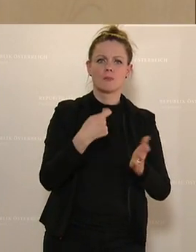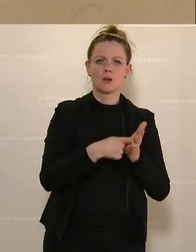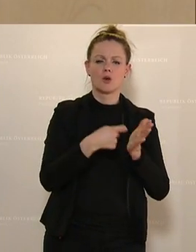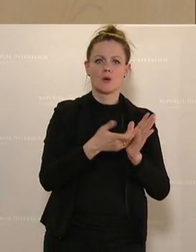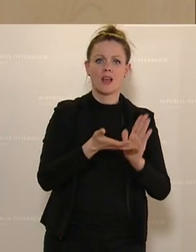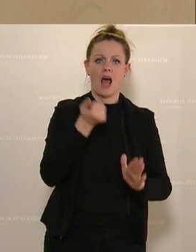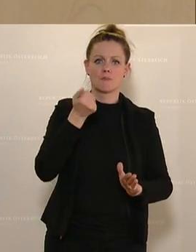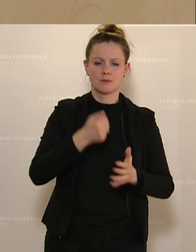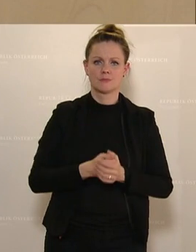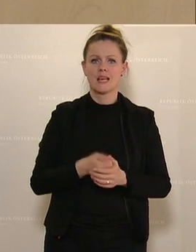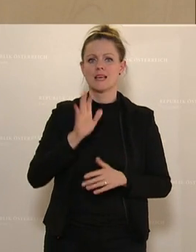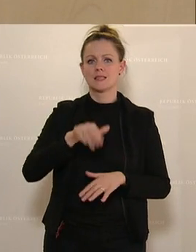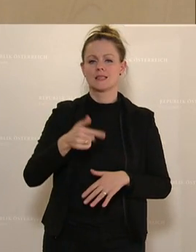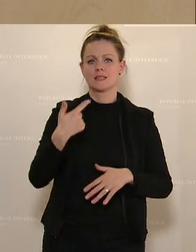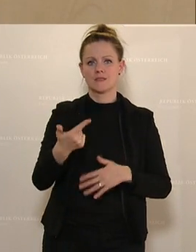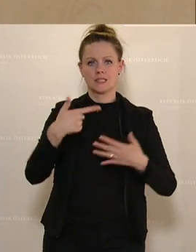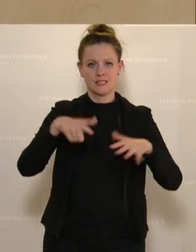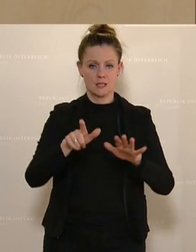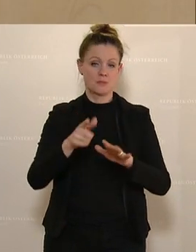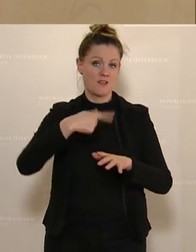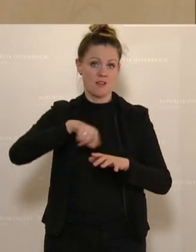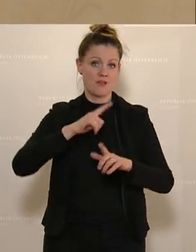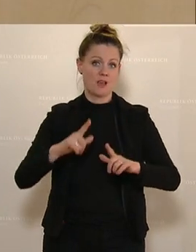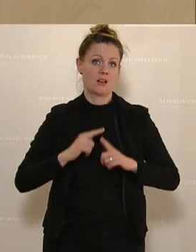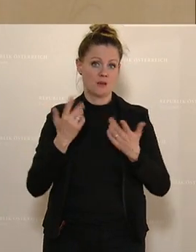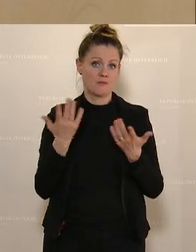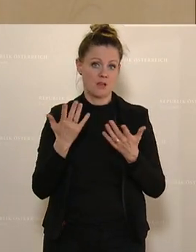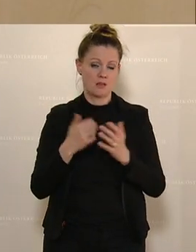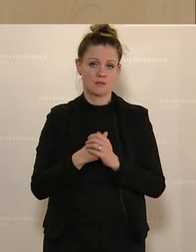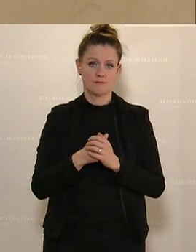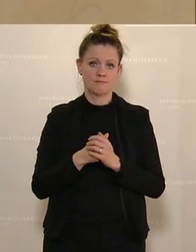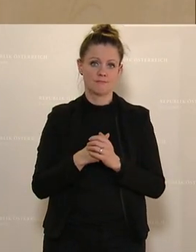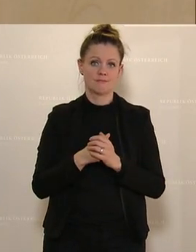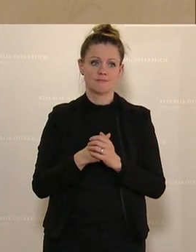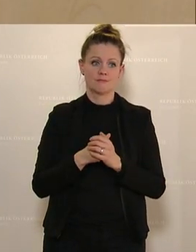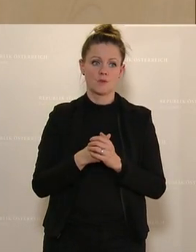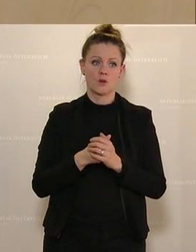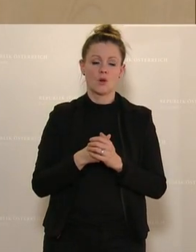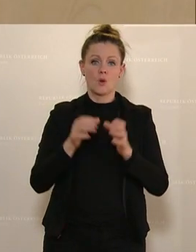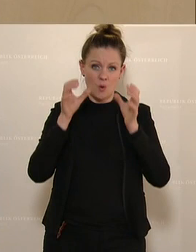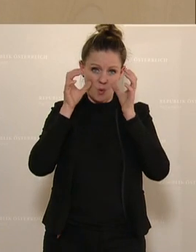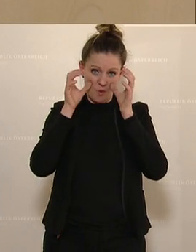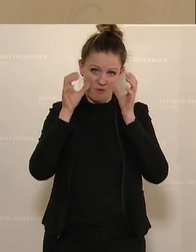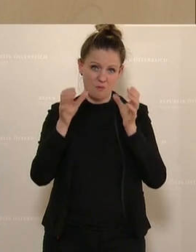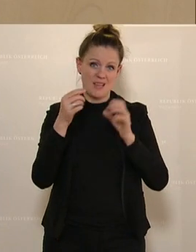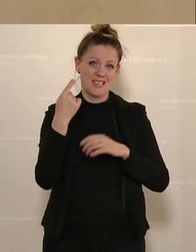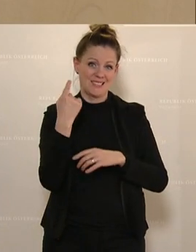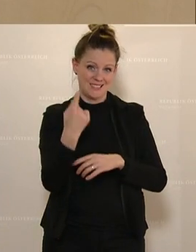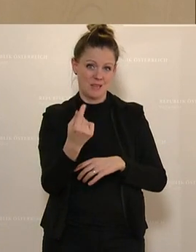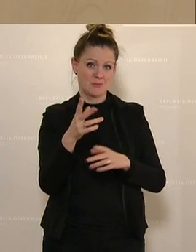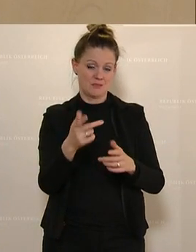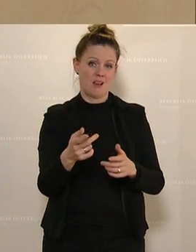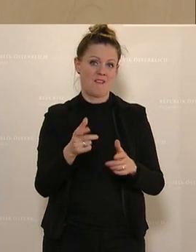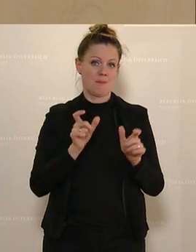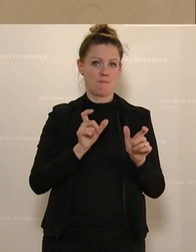Und seit 2017 erleben wir leider auch, dass es seitens der ÖVP eine Blockade gibt,